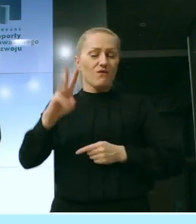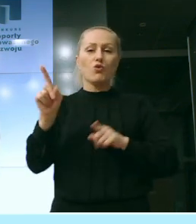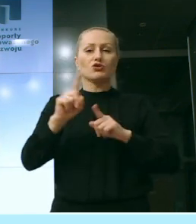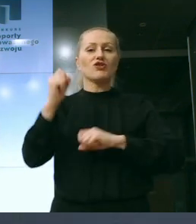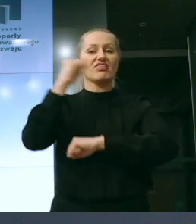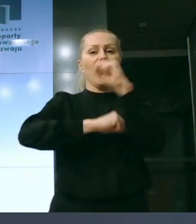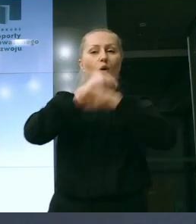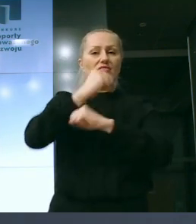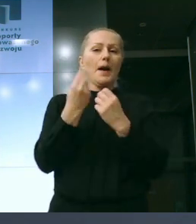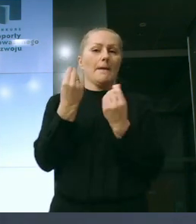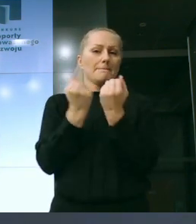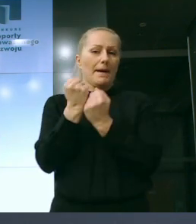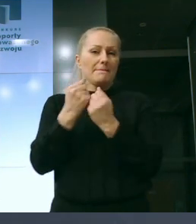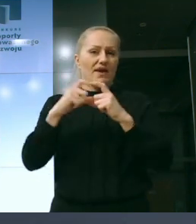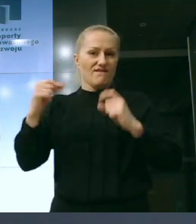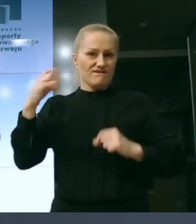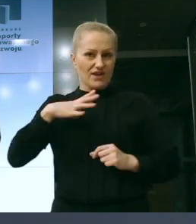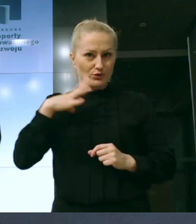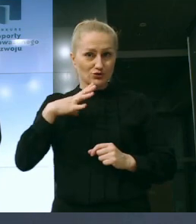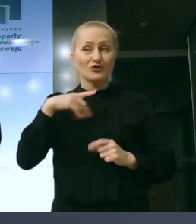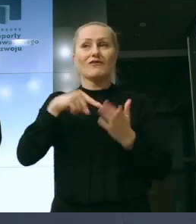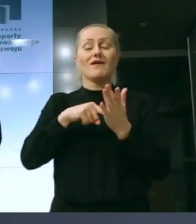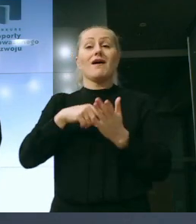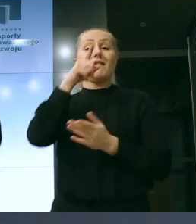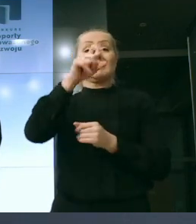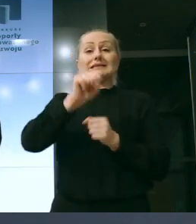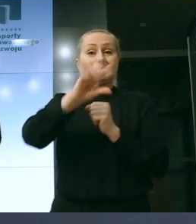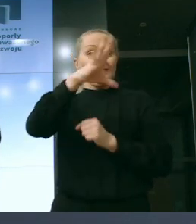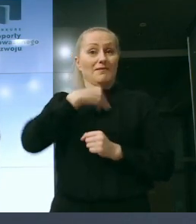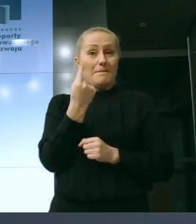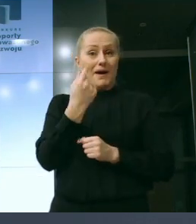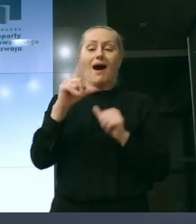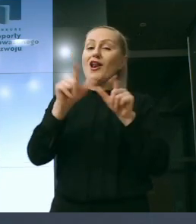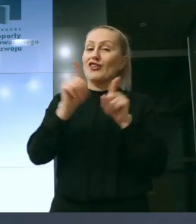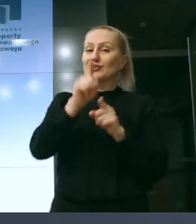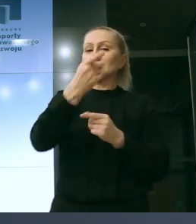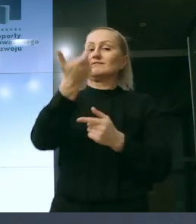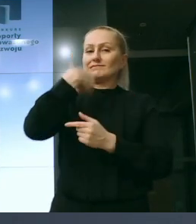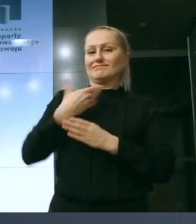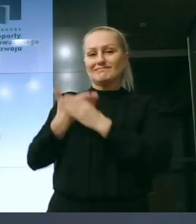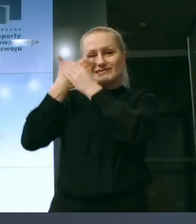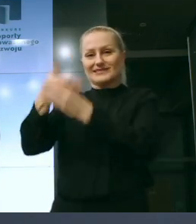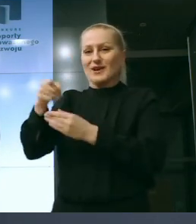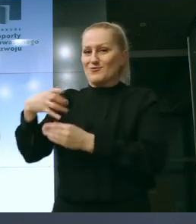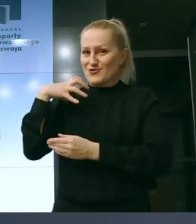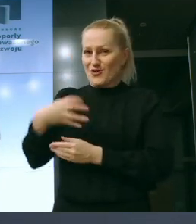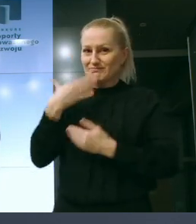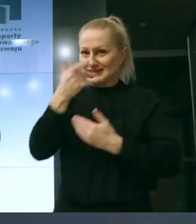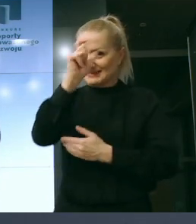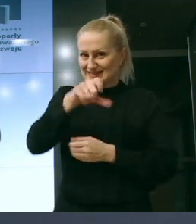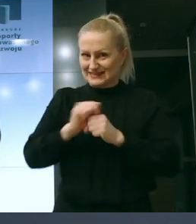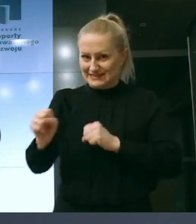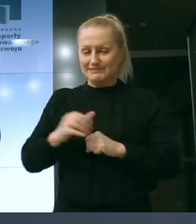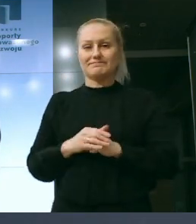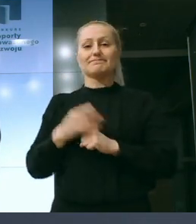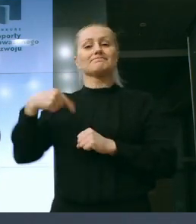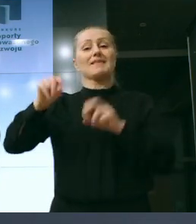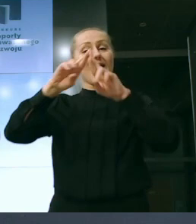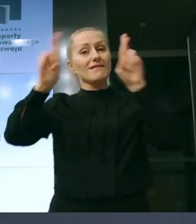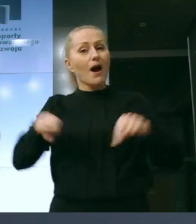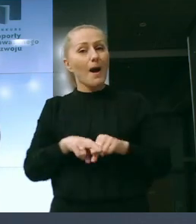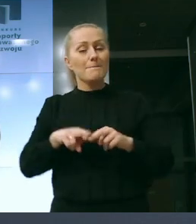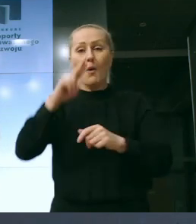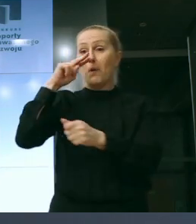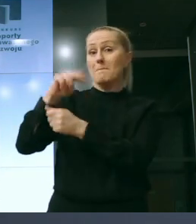za bycie partnerem, ale też goszczenie nas tutaj dzisiaj. Oczywiście raporty patroni to nie